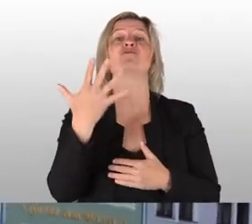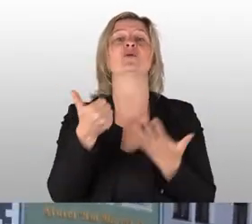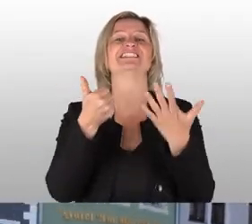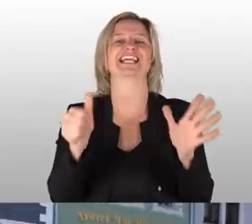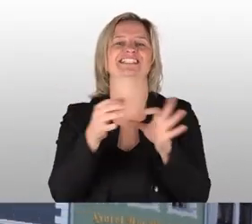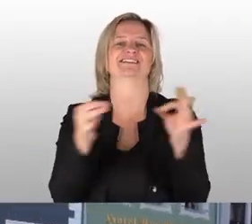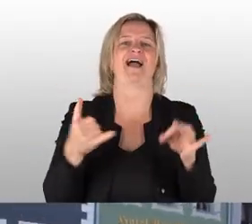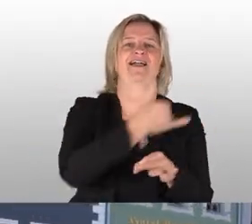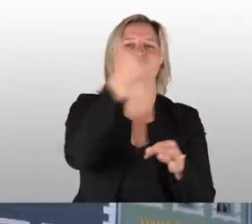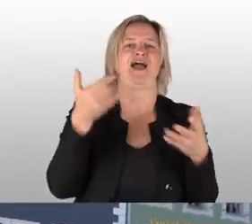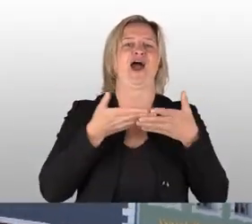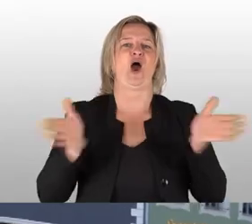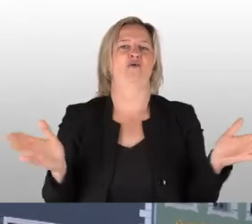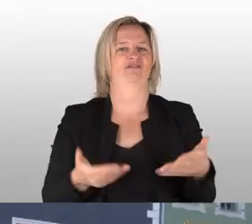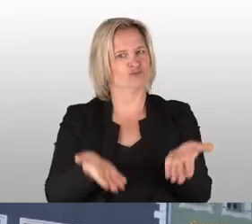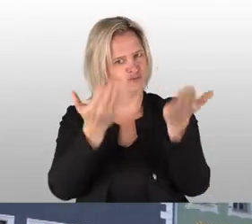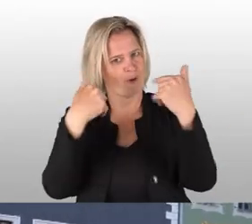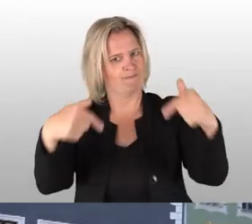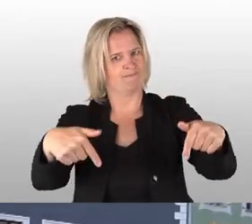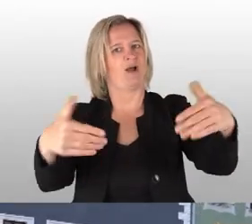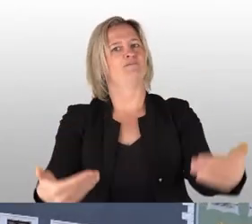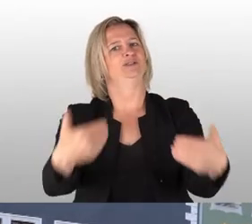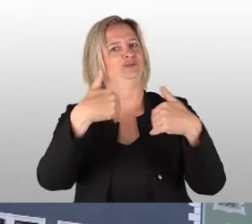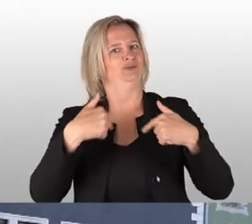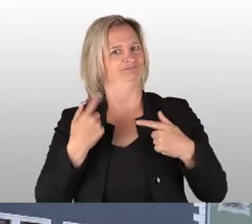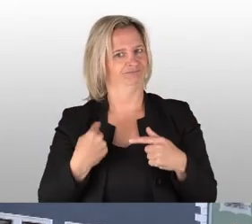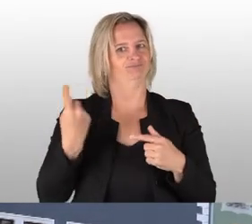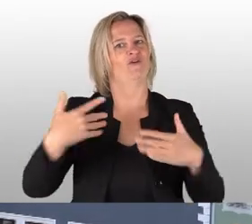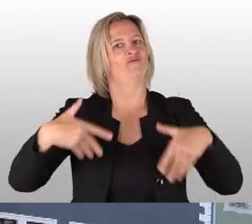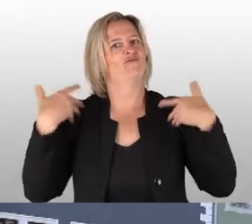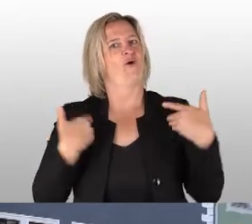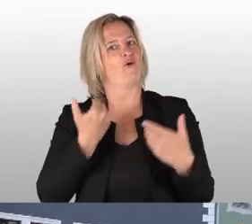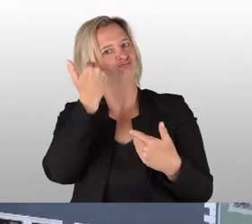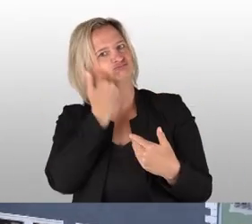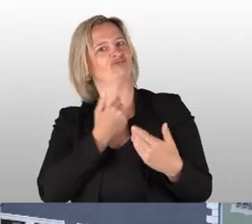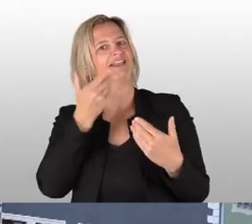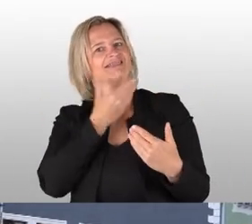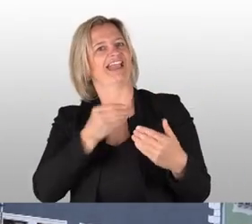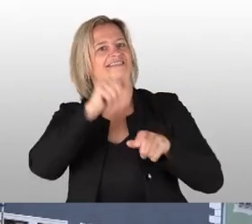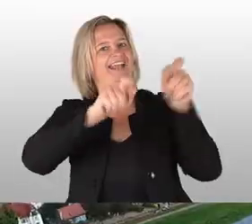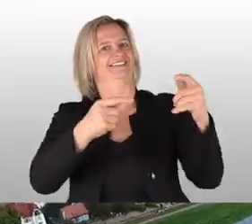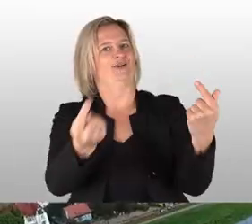geöffnet. Gönnen Sie sich mal einen schönen Ausflug nach Meißen. Wir würden uns freuen auf viele nette Gäste. Danke.